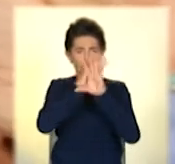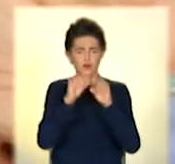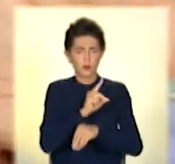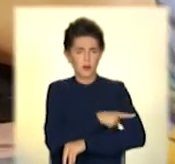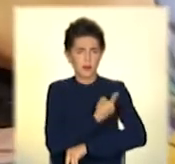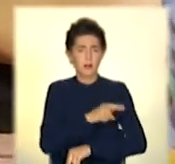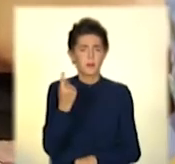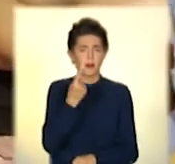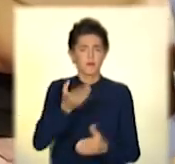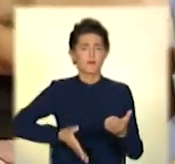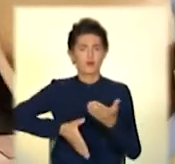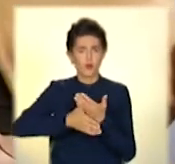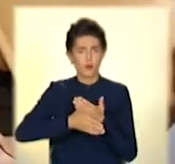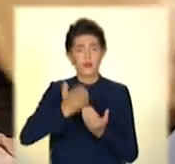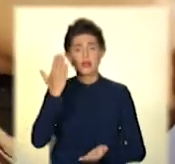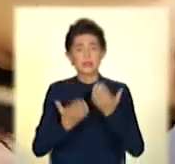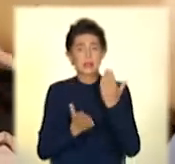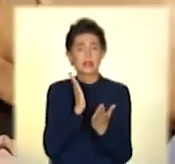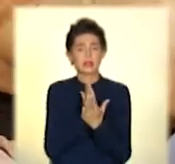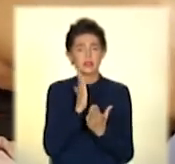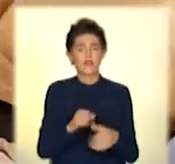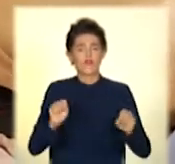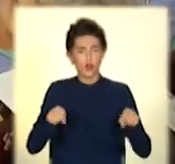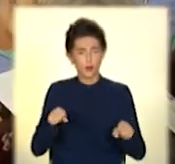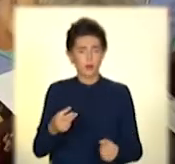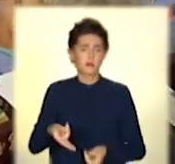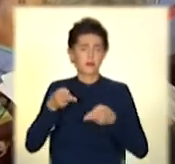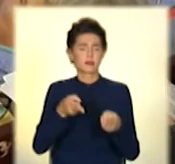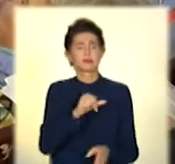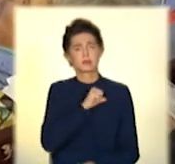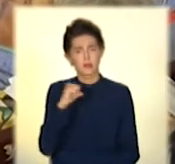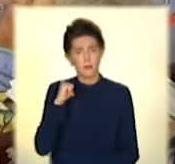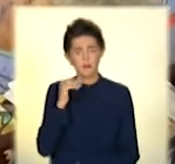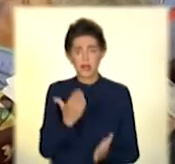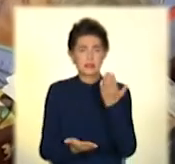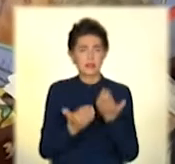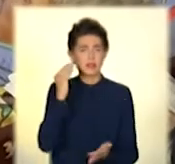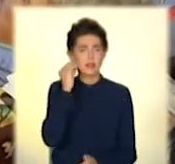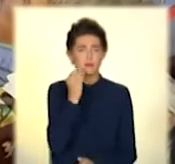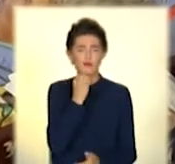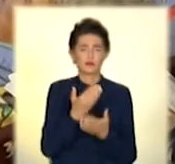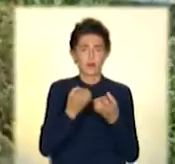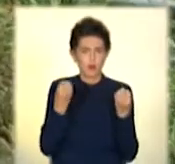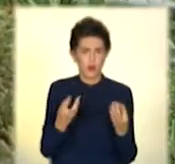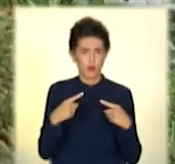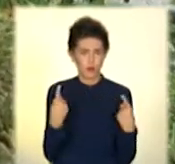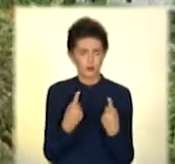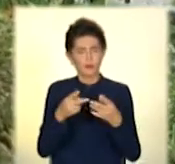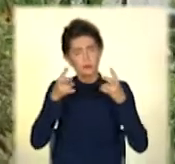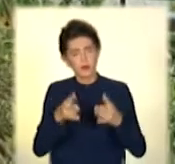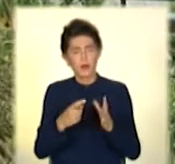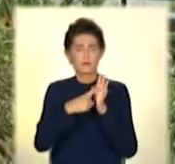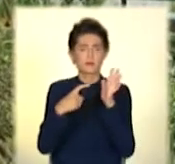допомоги. І лише якщо буде можливість, приїдуть самі. А ось коли диспетчери прийматимуть непрофільний виклик, пацієнта